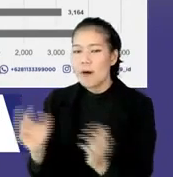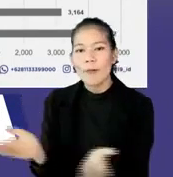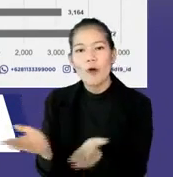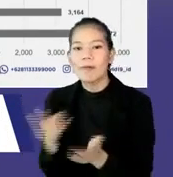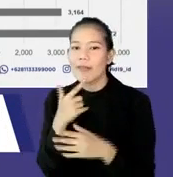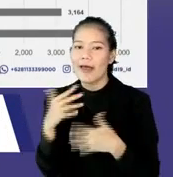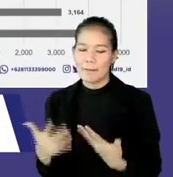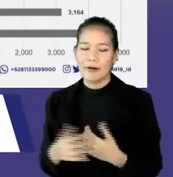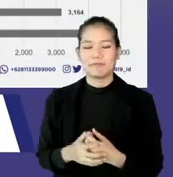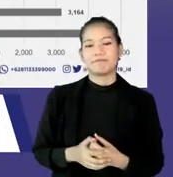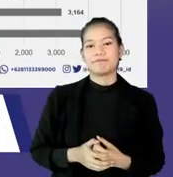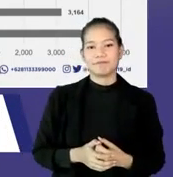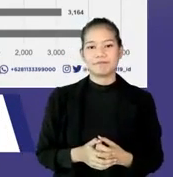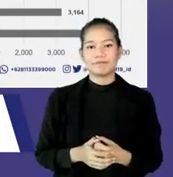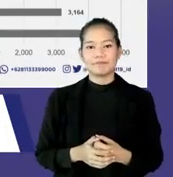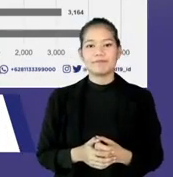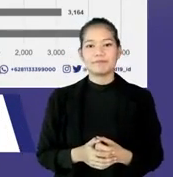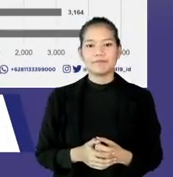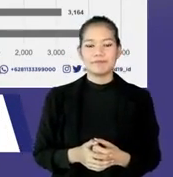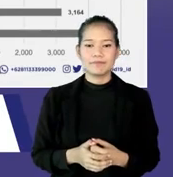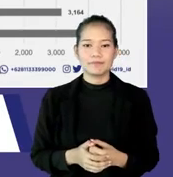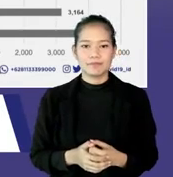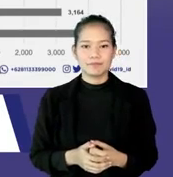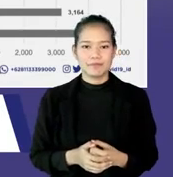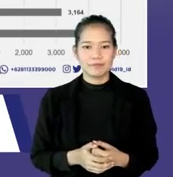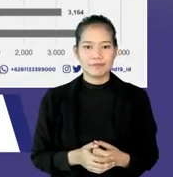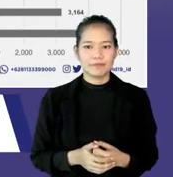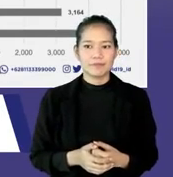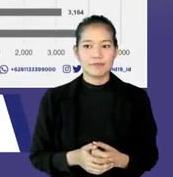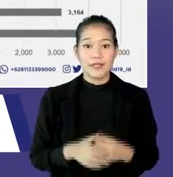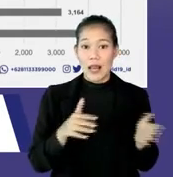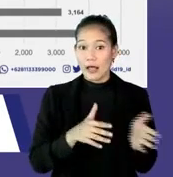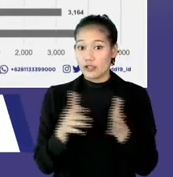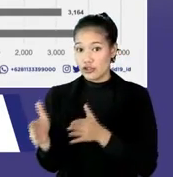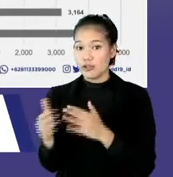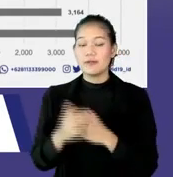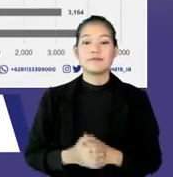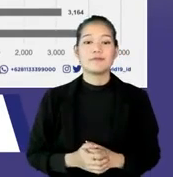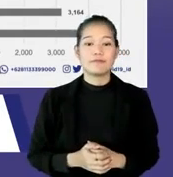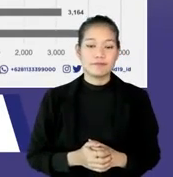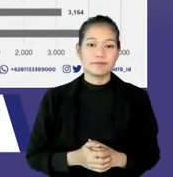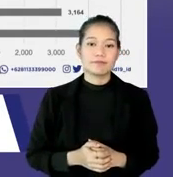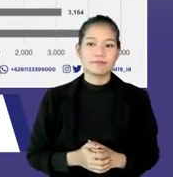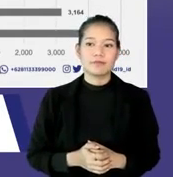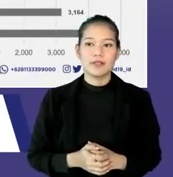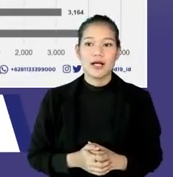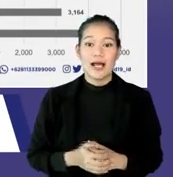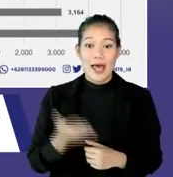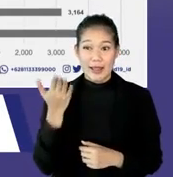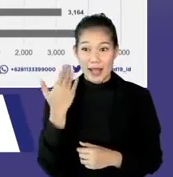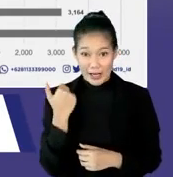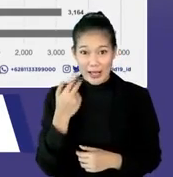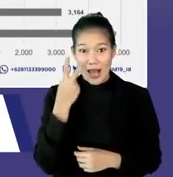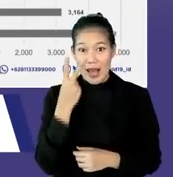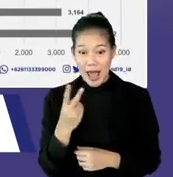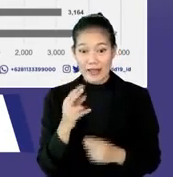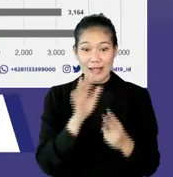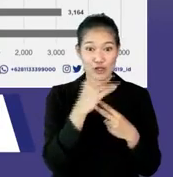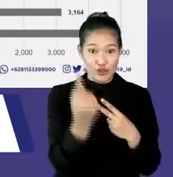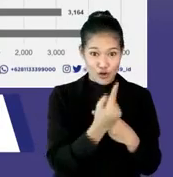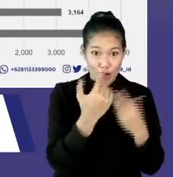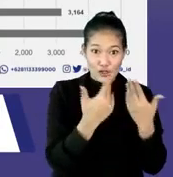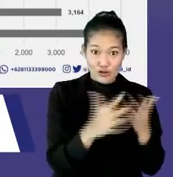lain sebagainya. Seperti itu. Kita lanjut, dokter Lula. Jadi kalau tadi sudah dilihat level